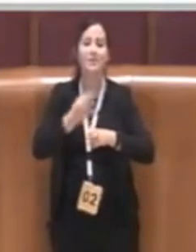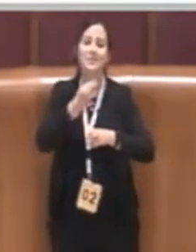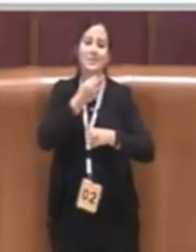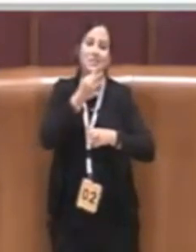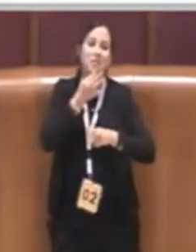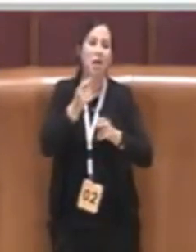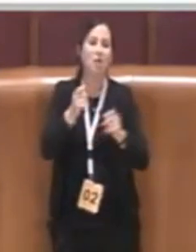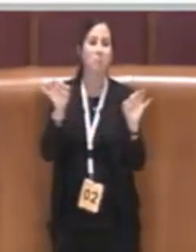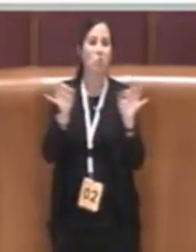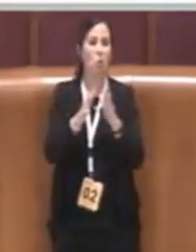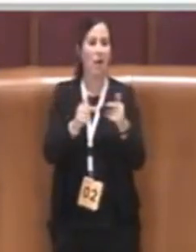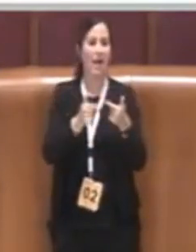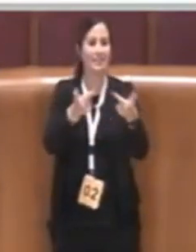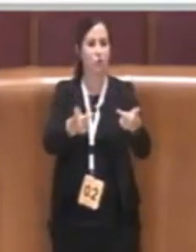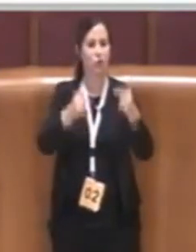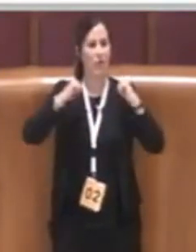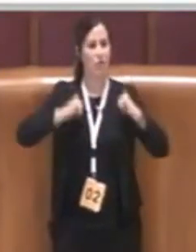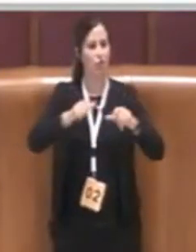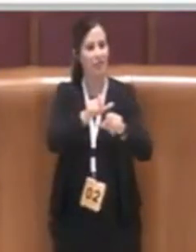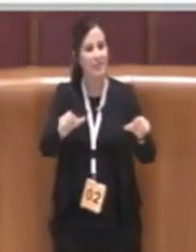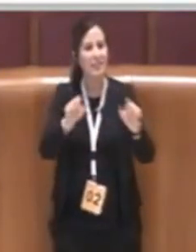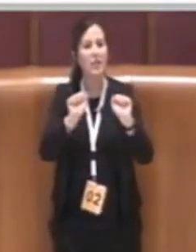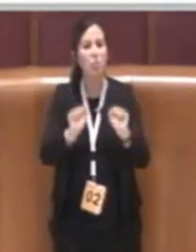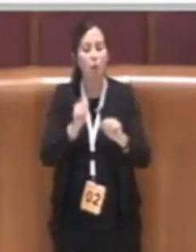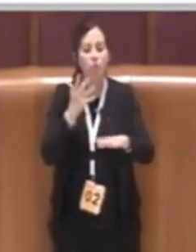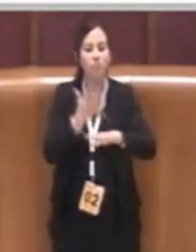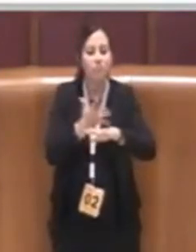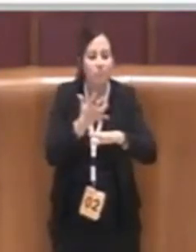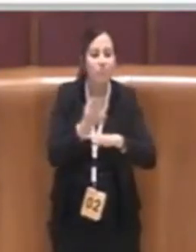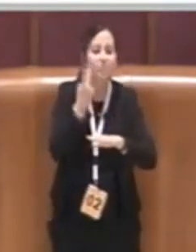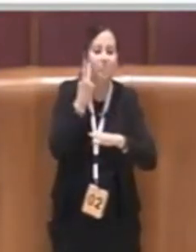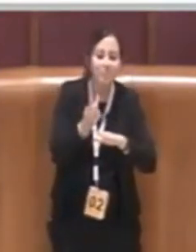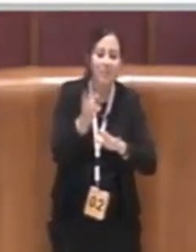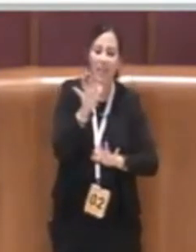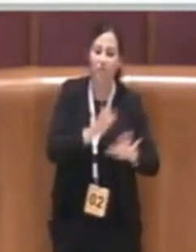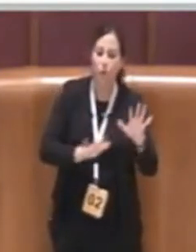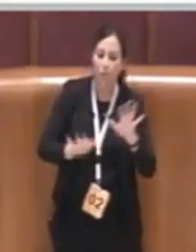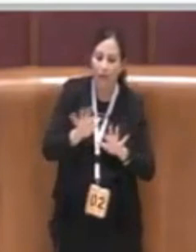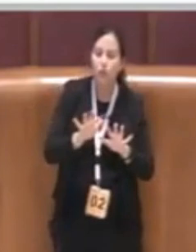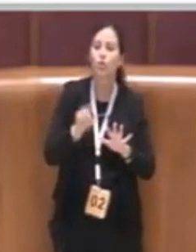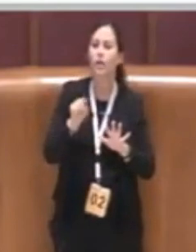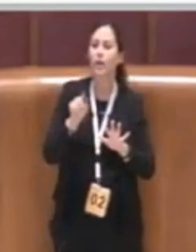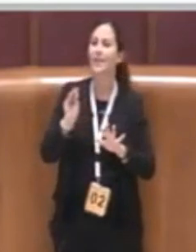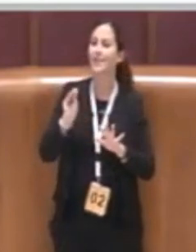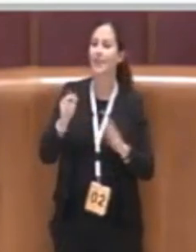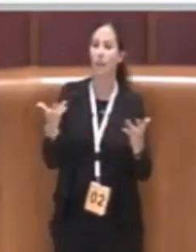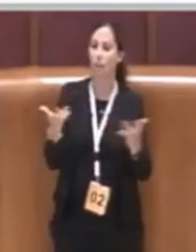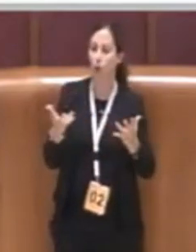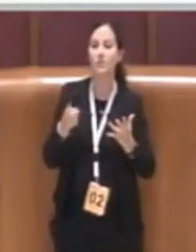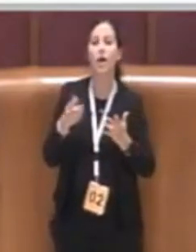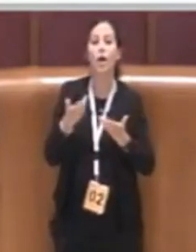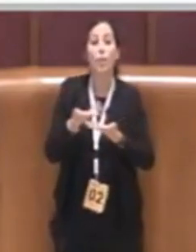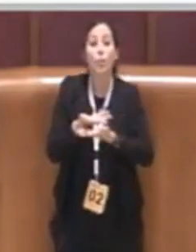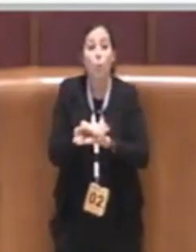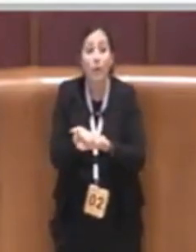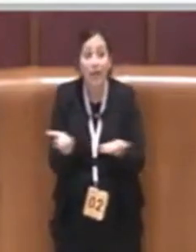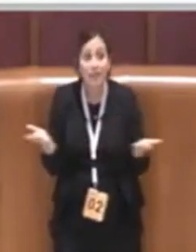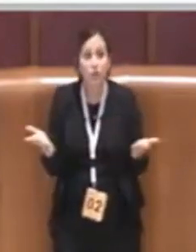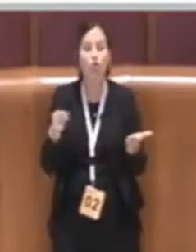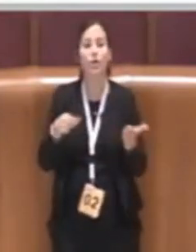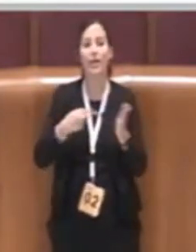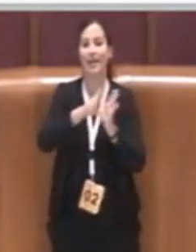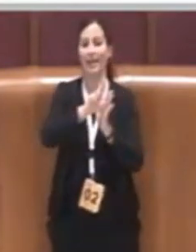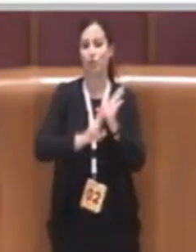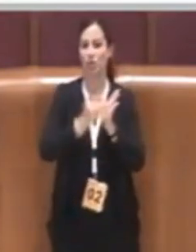avere questa informazione un registro, questo registro indicante sia il numero degli